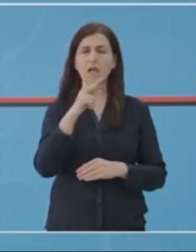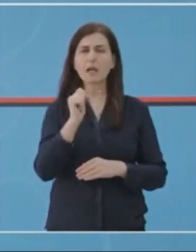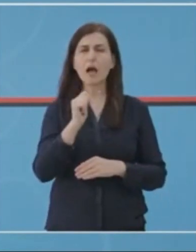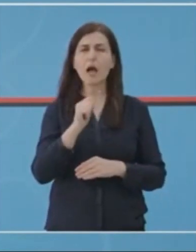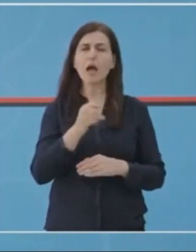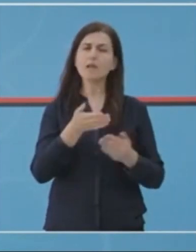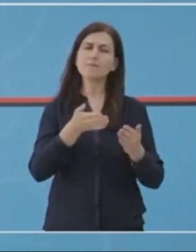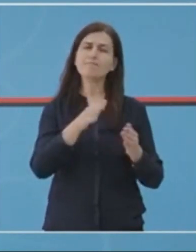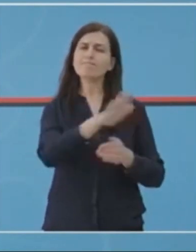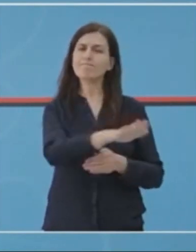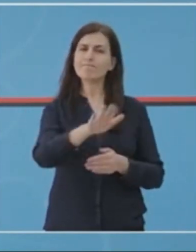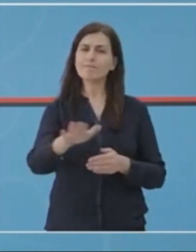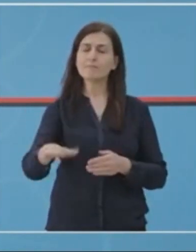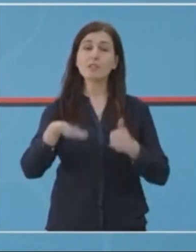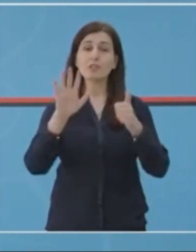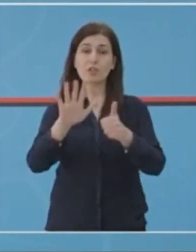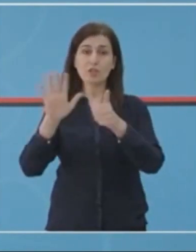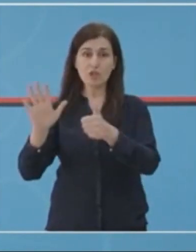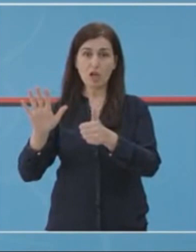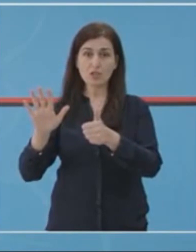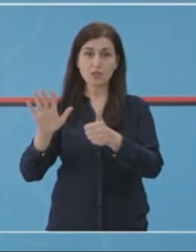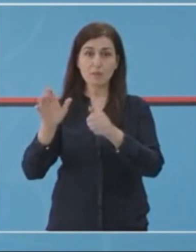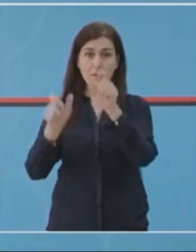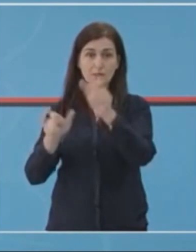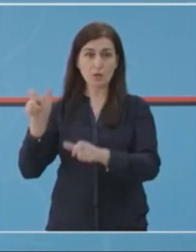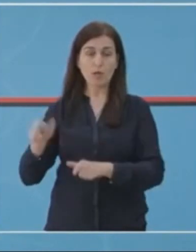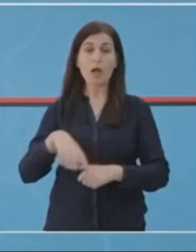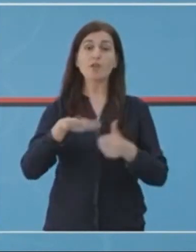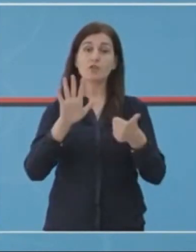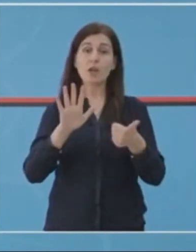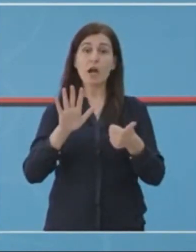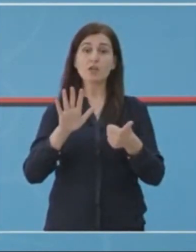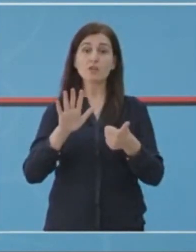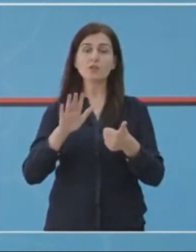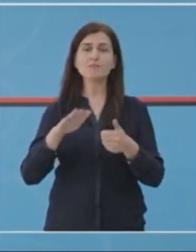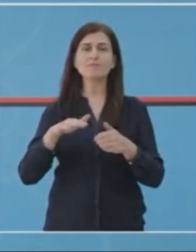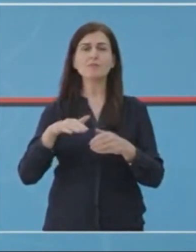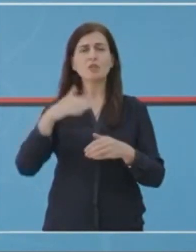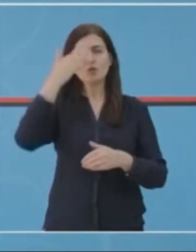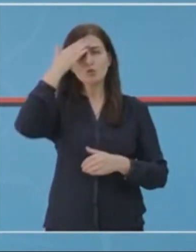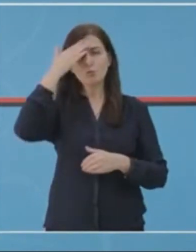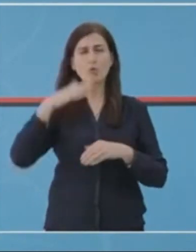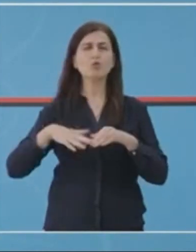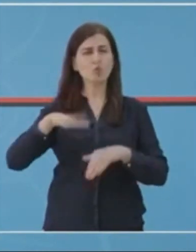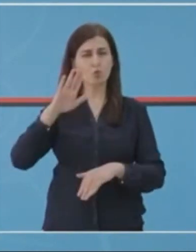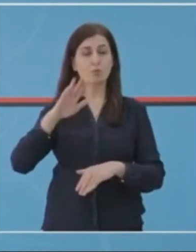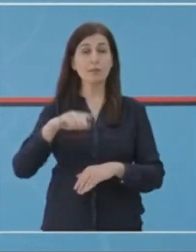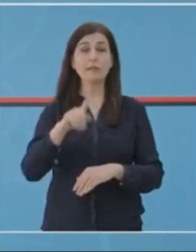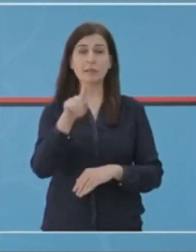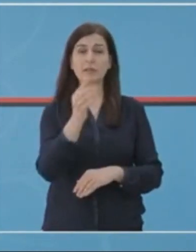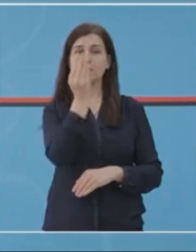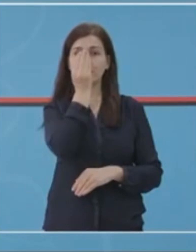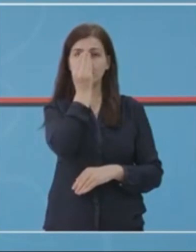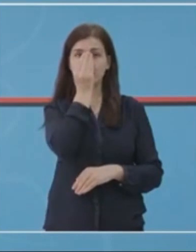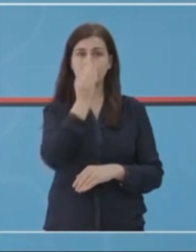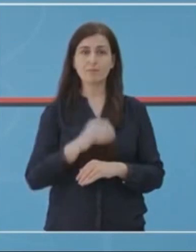aktualisht të shëruar gjashët e gjashë pacientë. Gjashë prej tyre janë në terapie intensive, nërsa një është i